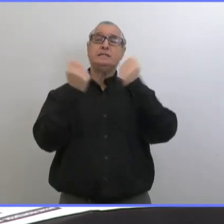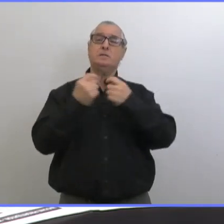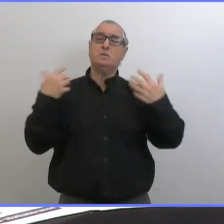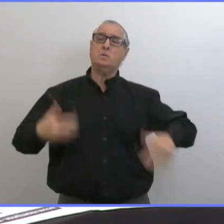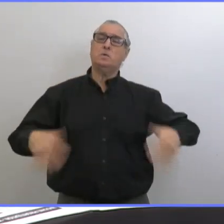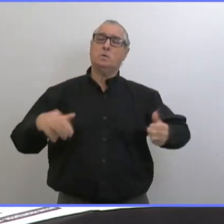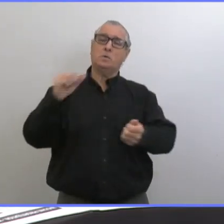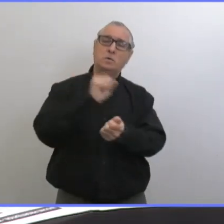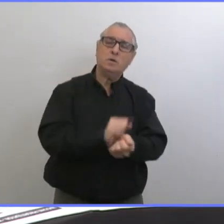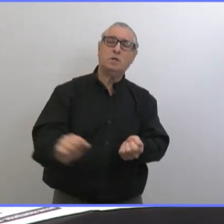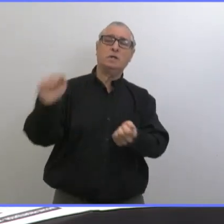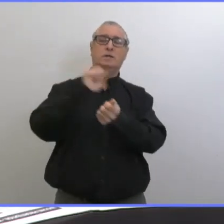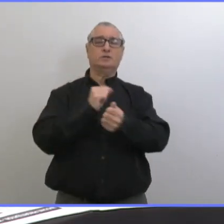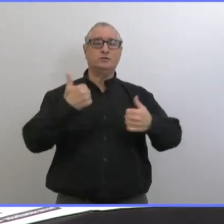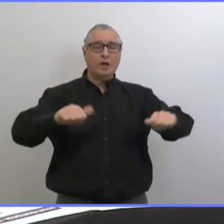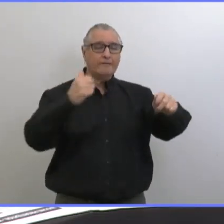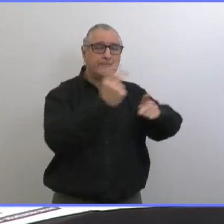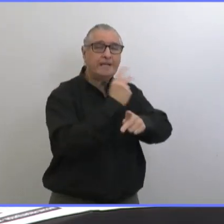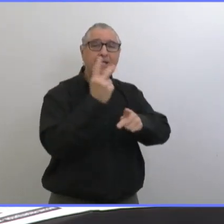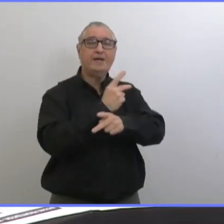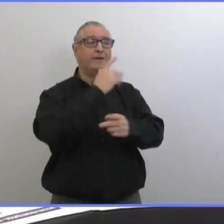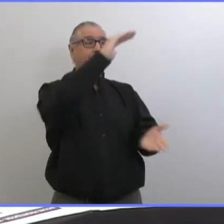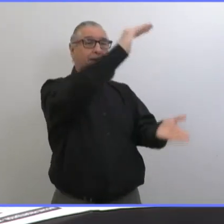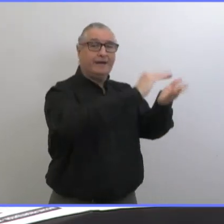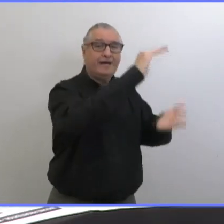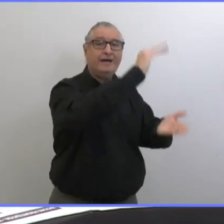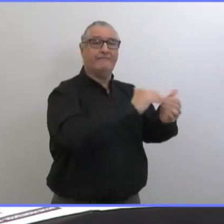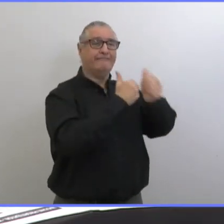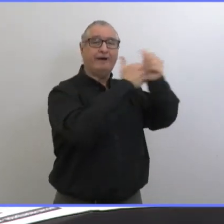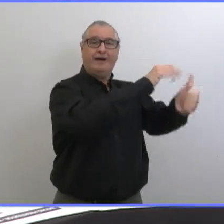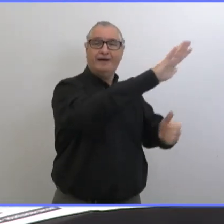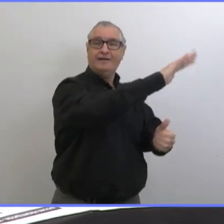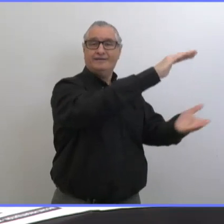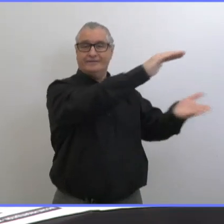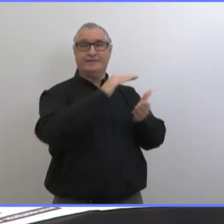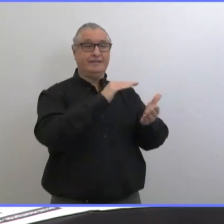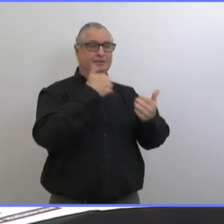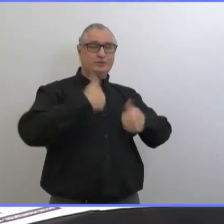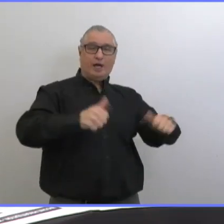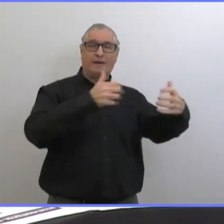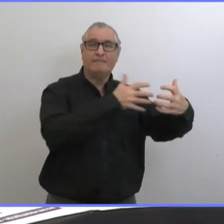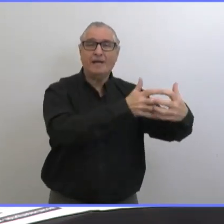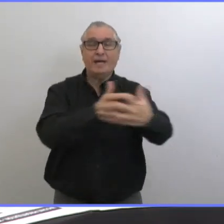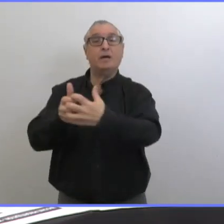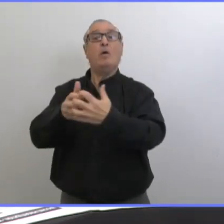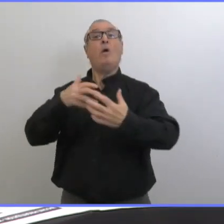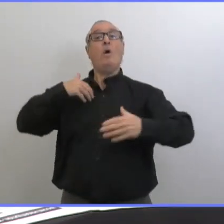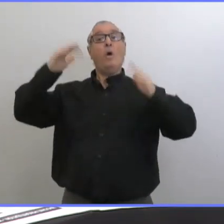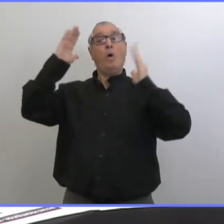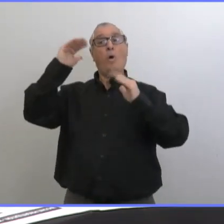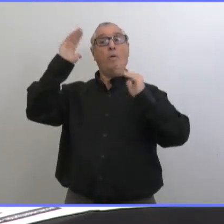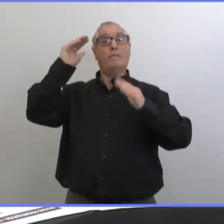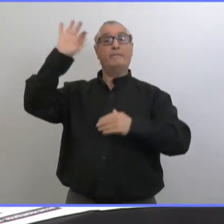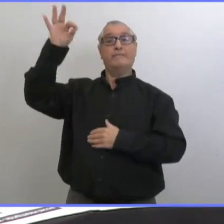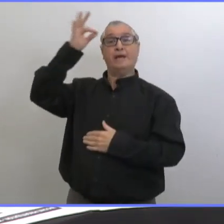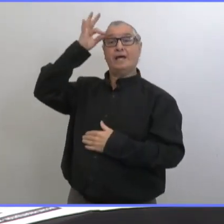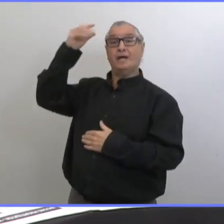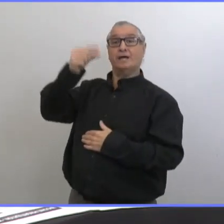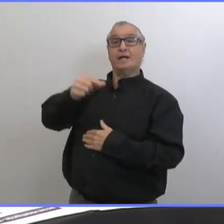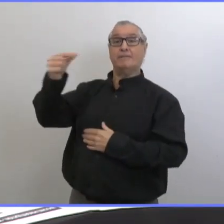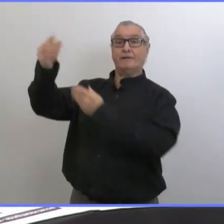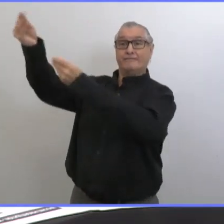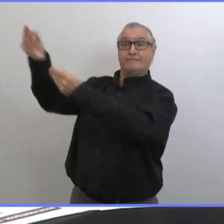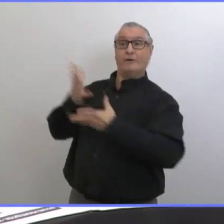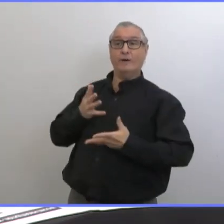délai du vaccin Pfizer. Mais à l'heure actuelle, on attend plus de renseignements du gouvernement fédéral. On espère avoir des réponses pour les Manitobains par rapport à ce qu'on va faire